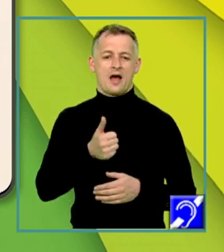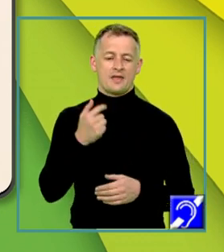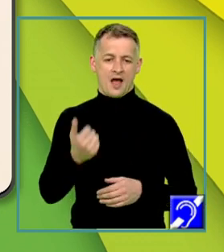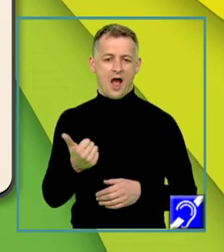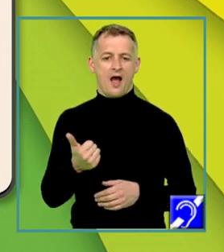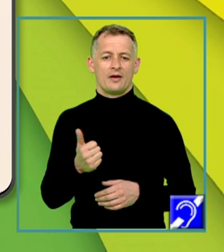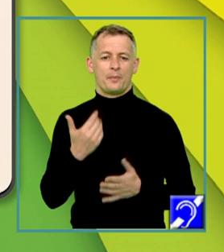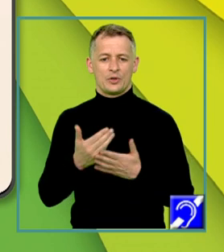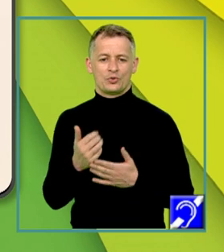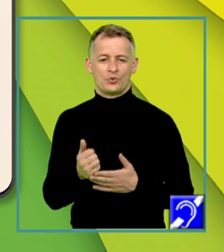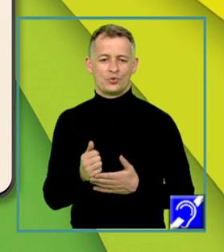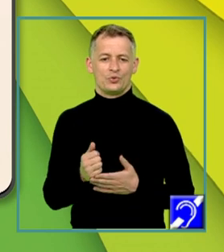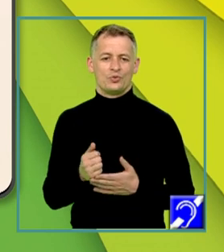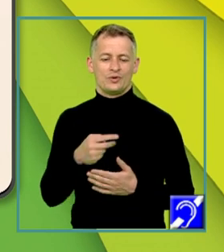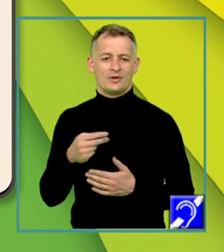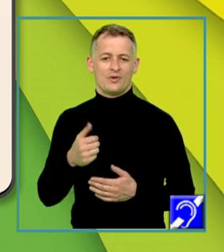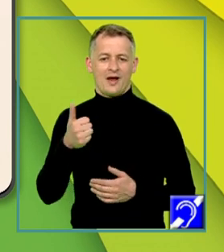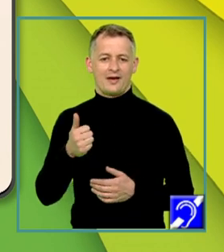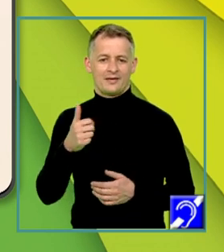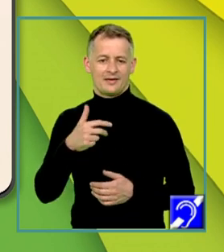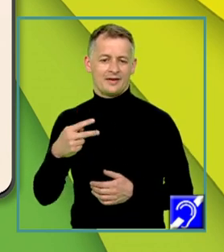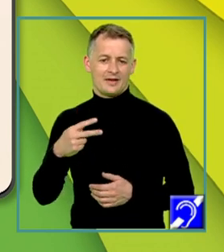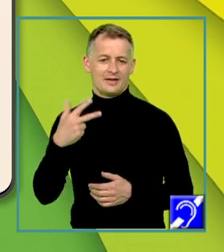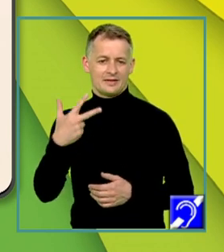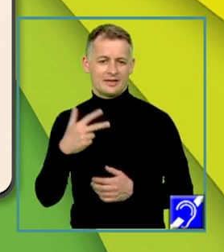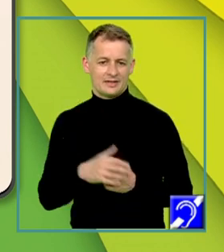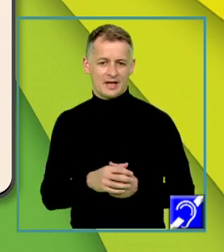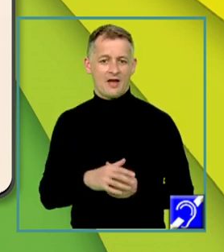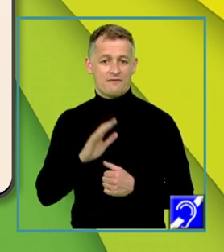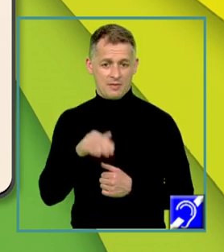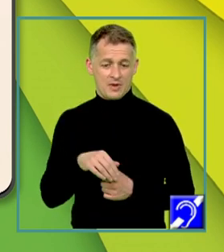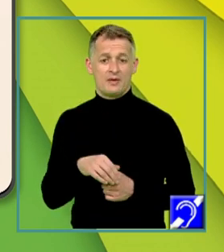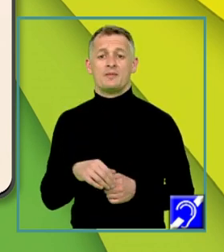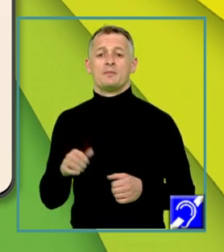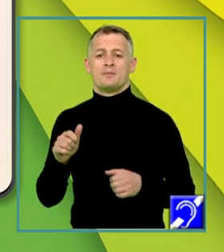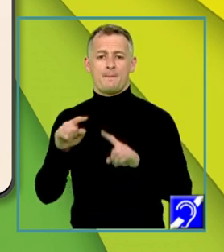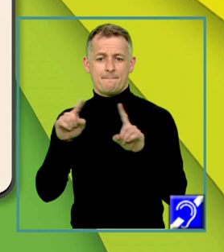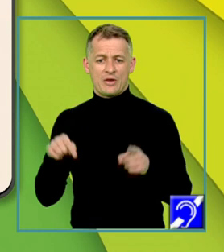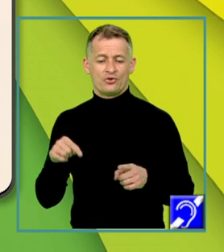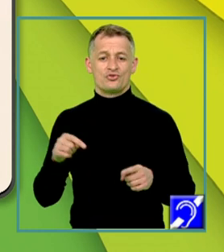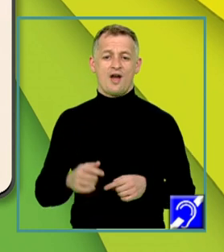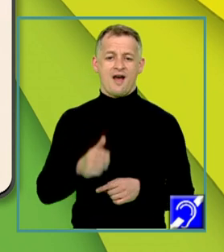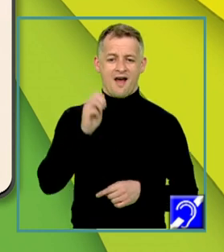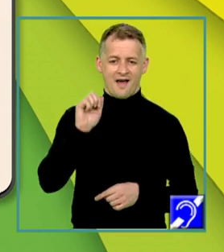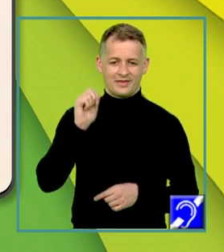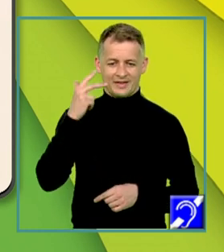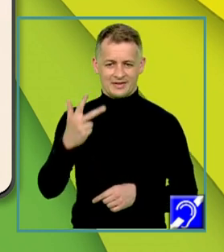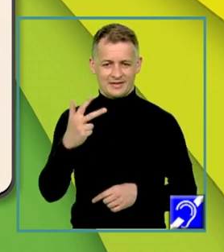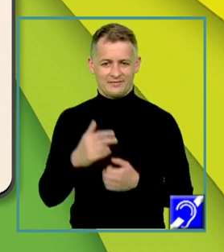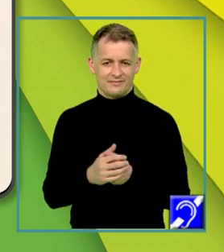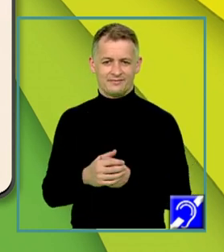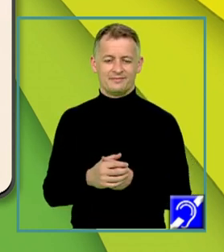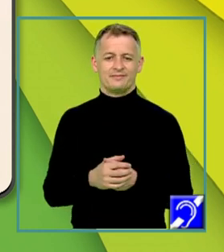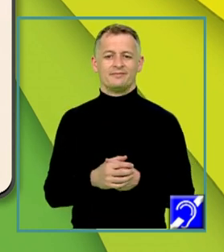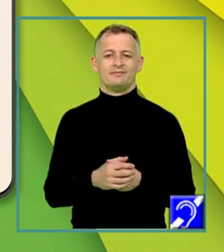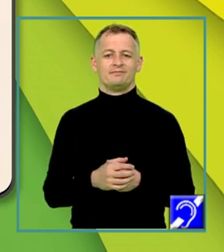A egal cu 3, obținem matricea A de 3 și, deci, 3 în mulțit cu